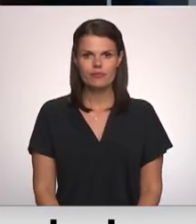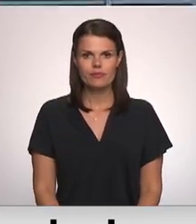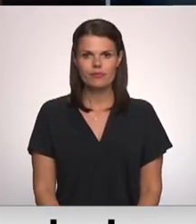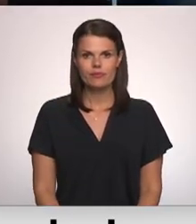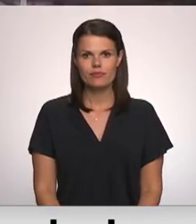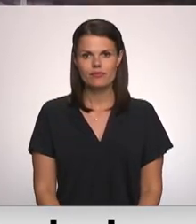Kārtībājumiem esotību.